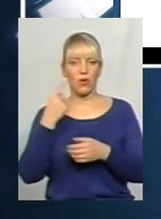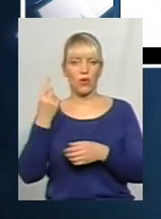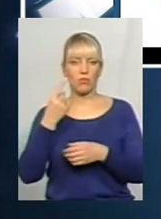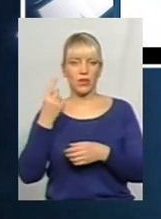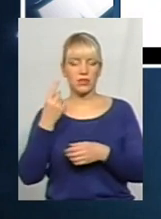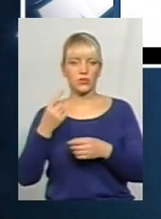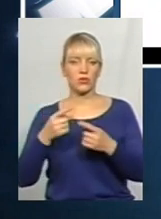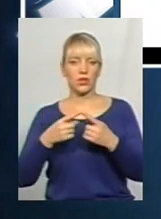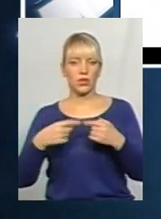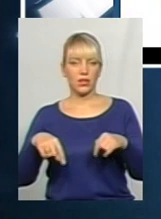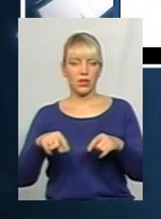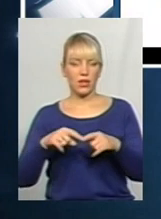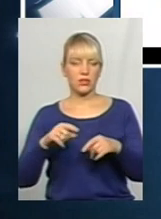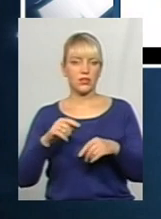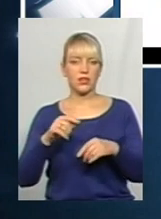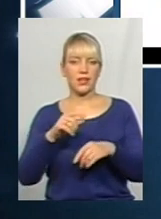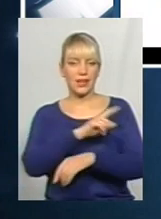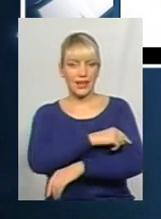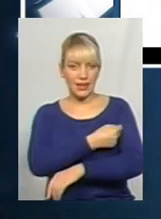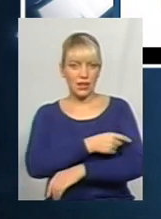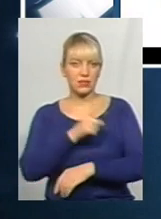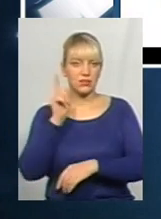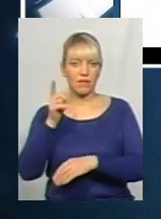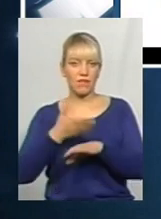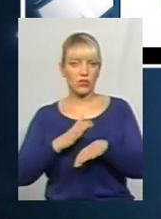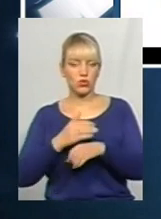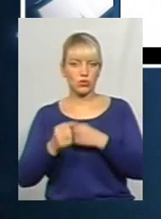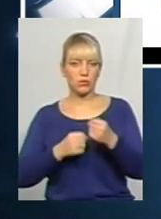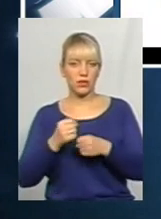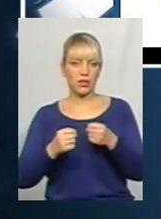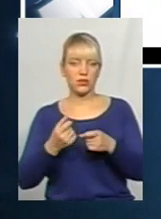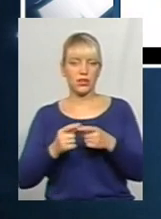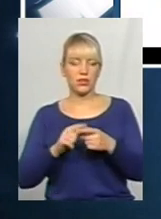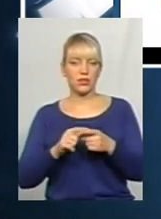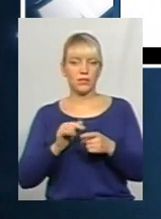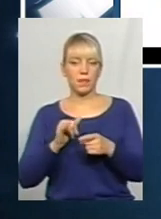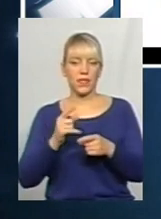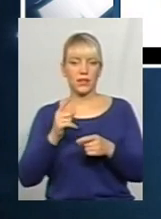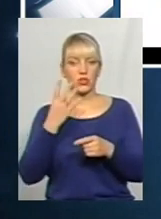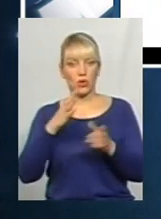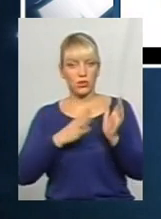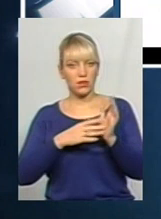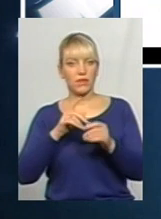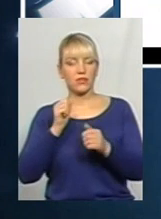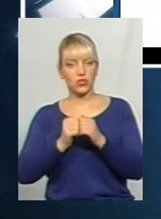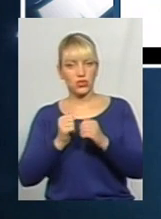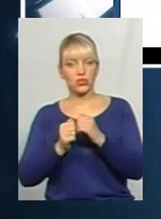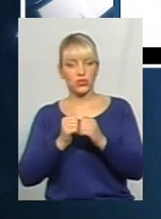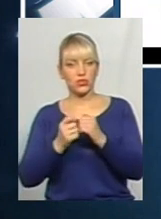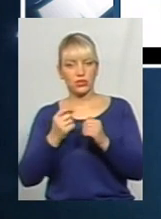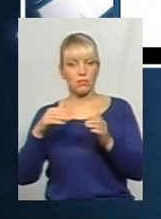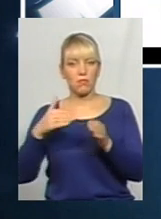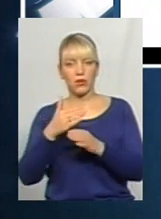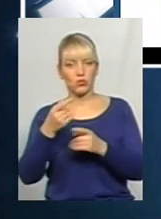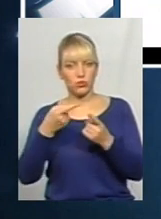Дуже важко добиратися, тому що практично це одна, там 49-й тому ходить трохи іншим